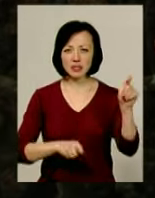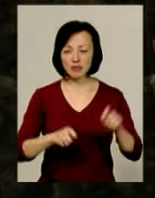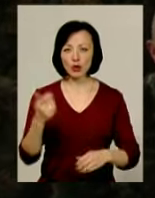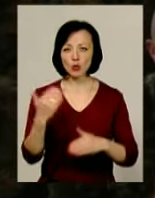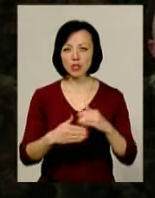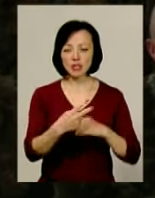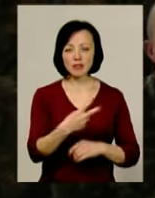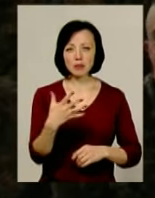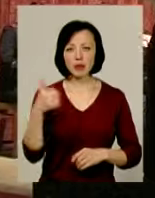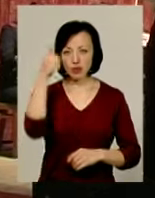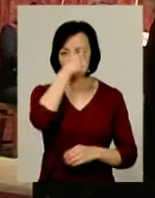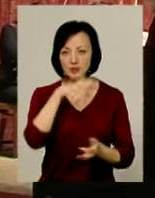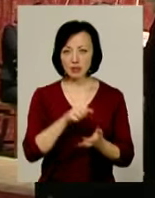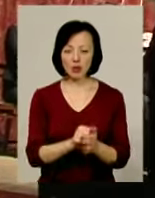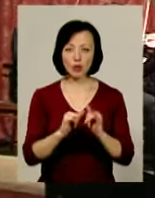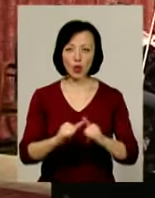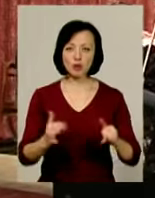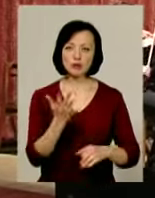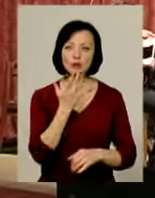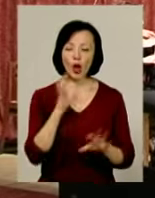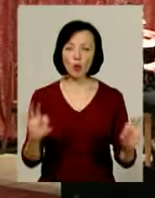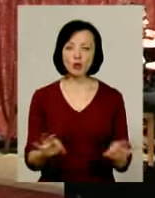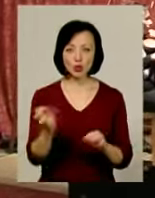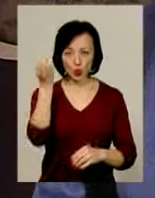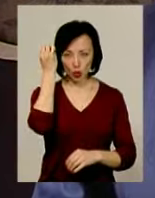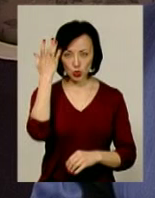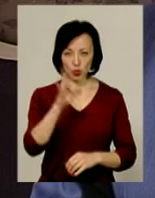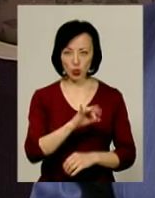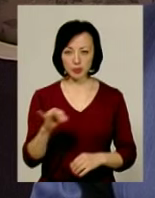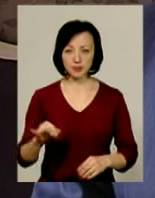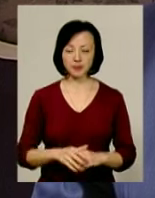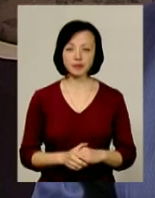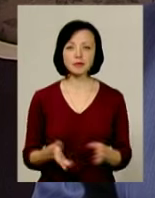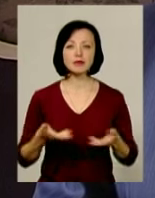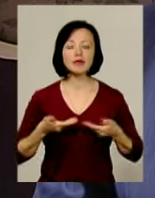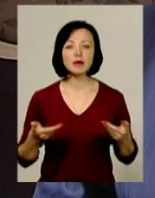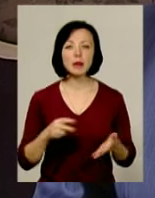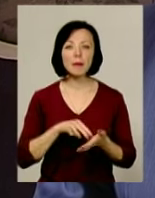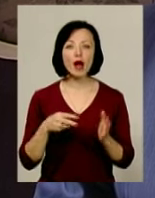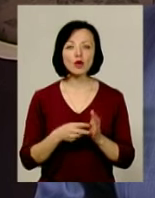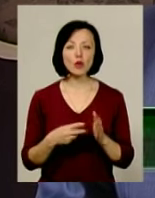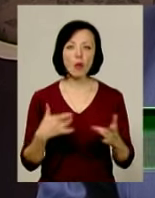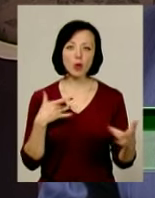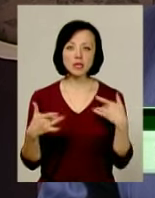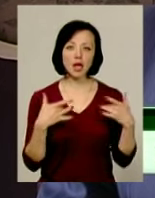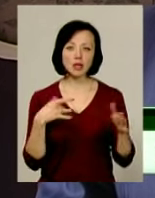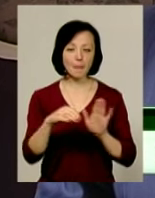уже чверть століття займається розвитком національної музичної культури. Ми плануємо наші концертні програми